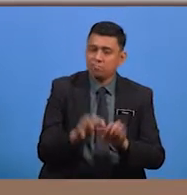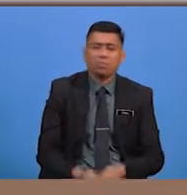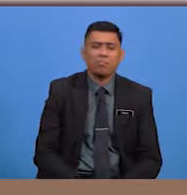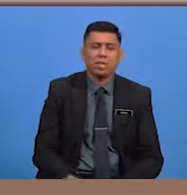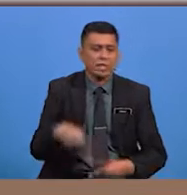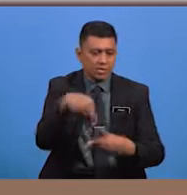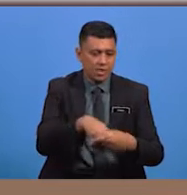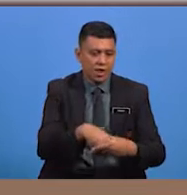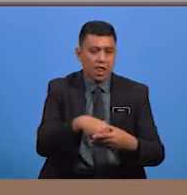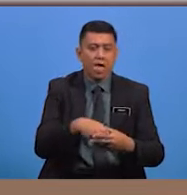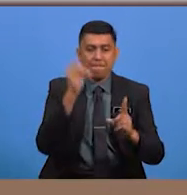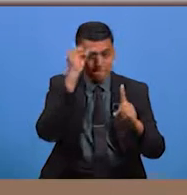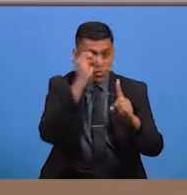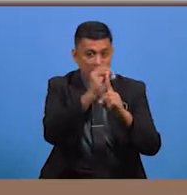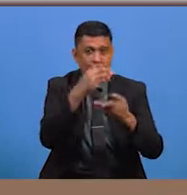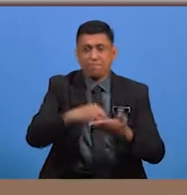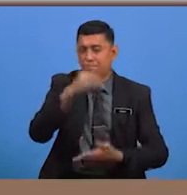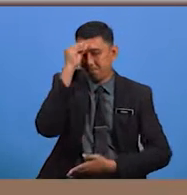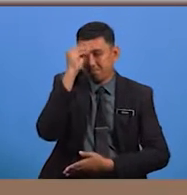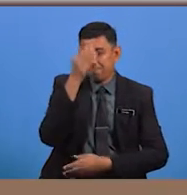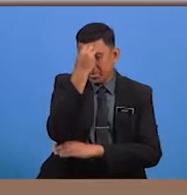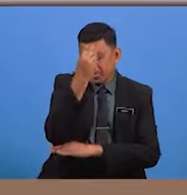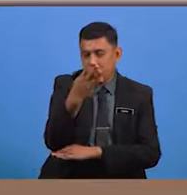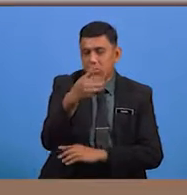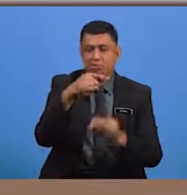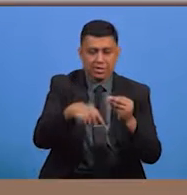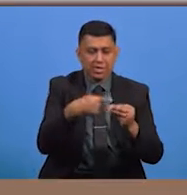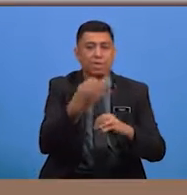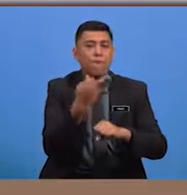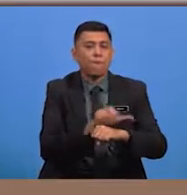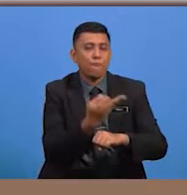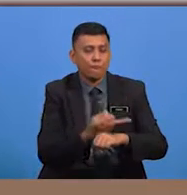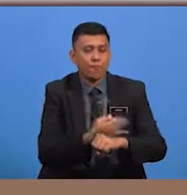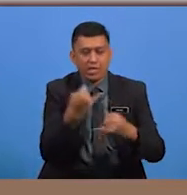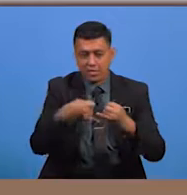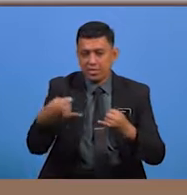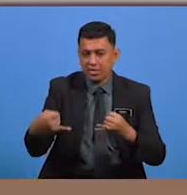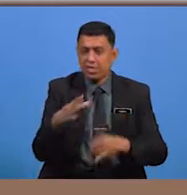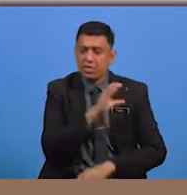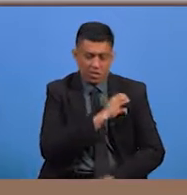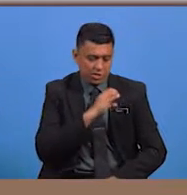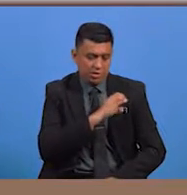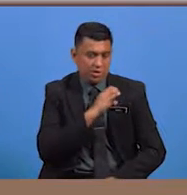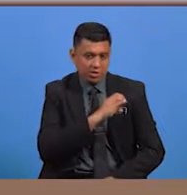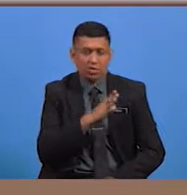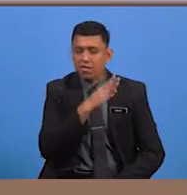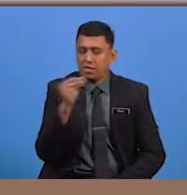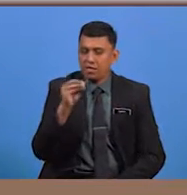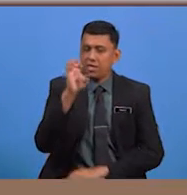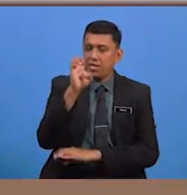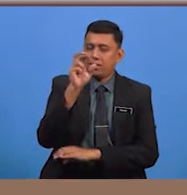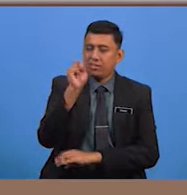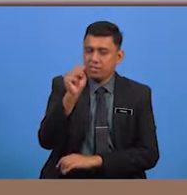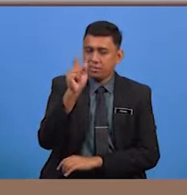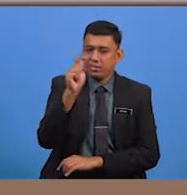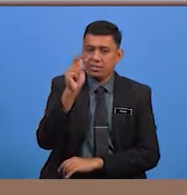dalam objektif pembelajaran Menyatakan tentang fungsi, jenis, ciri-ciri dan estetik